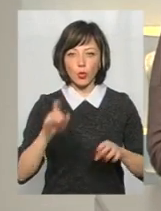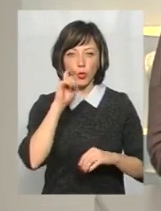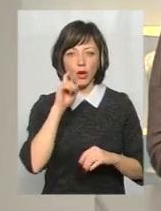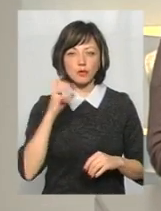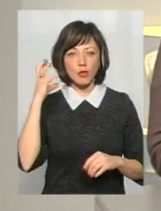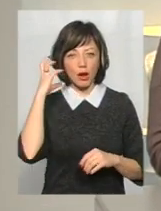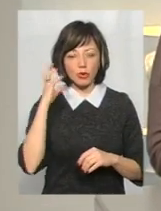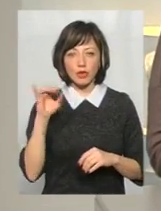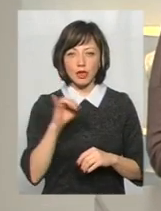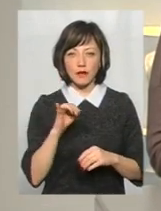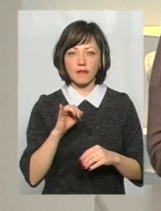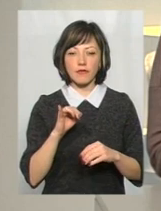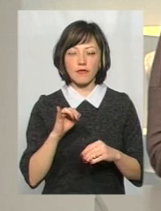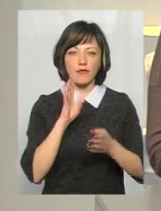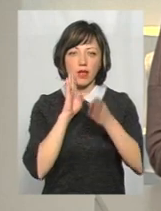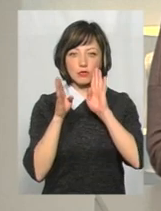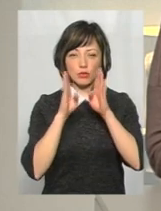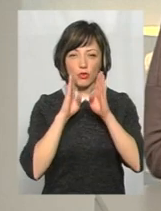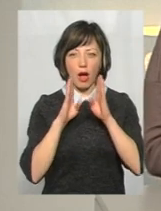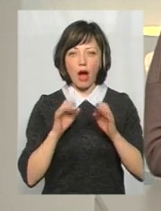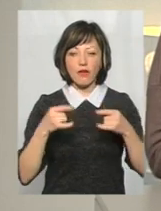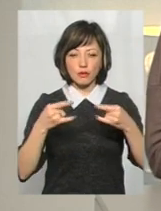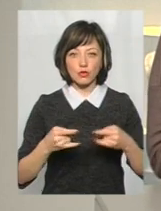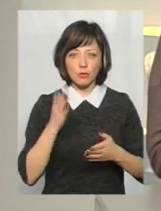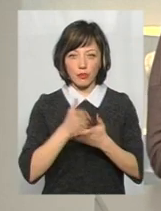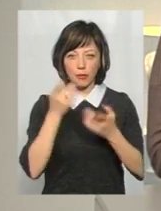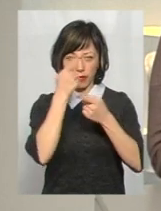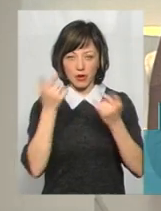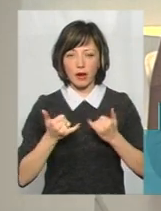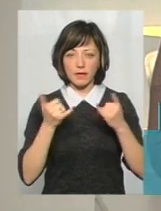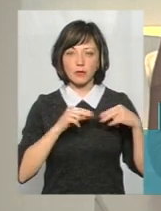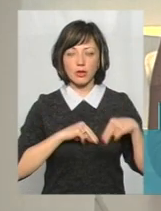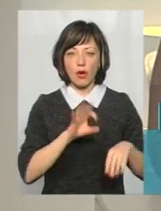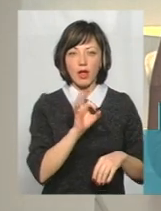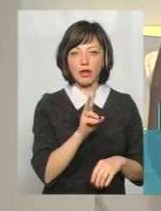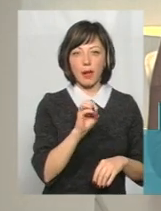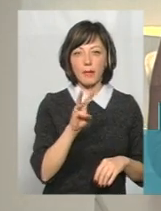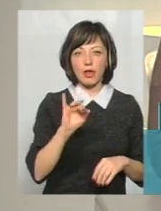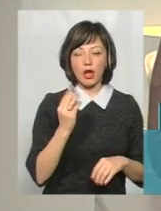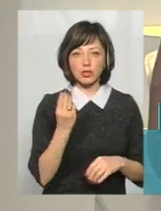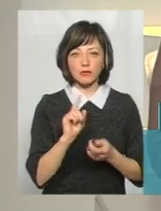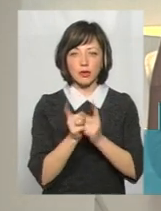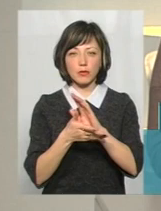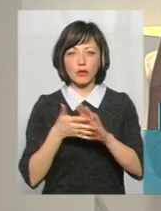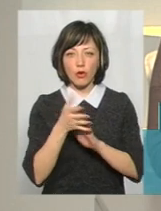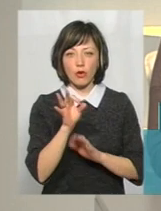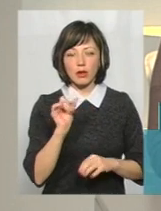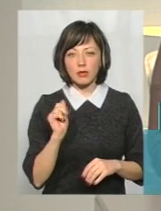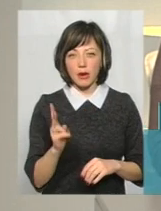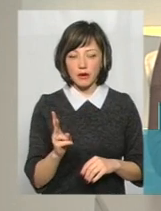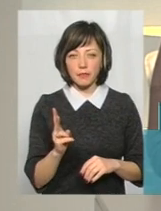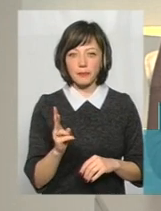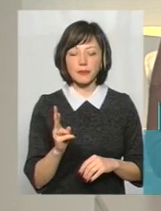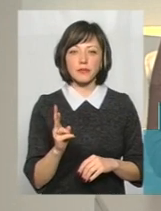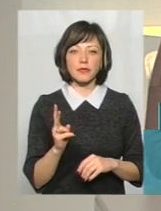українському радіо і в мережі Facebook. А в студії в прямому ефірі для вас працюють Олена Кеміняш, перекладна жестову мову Ольги